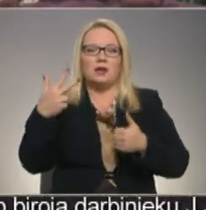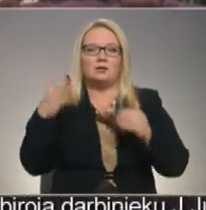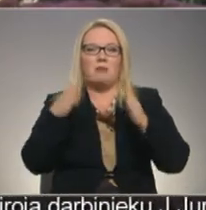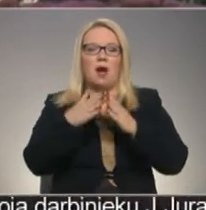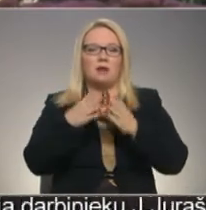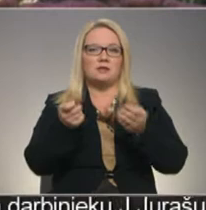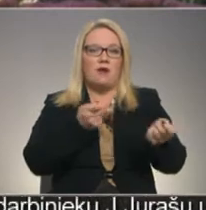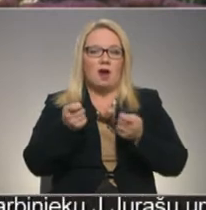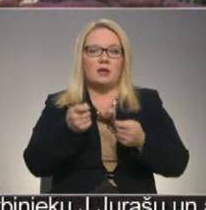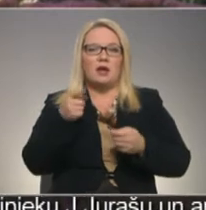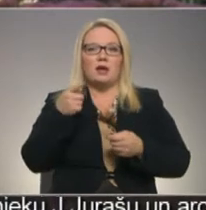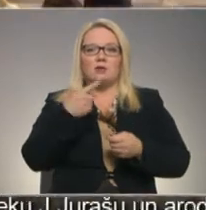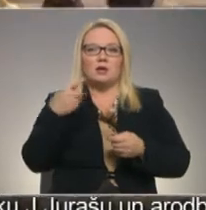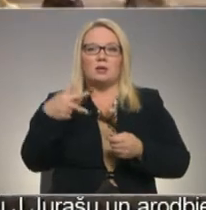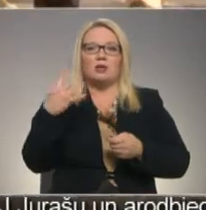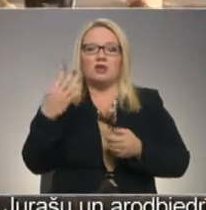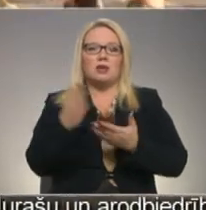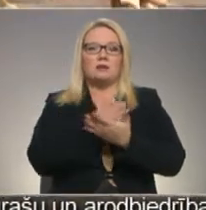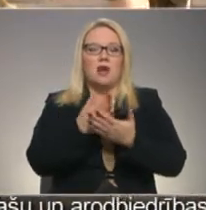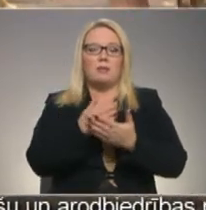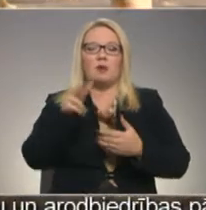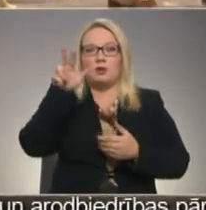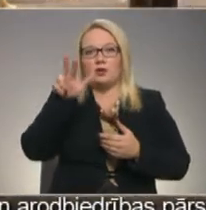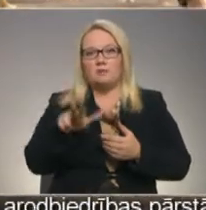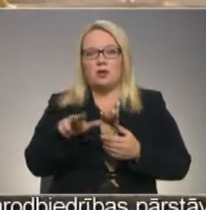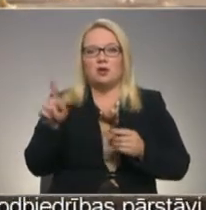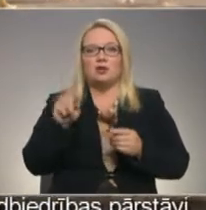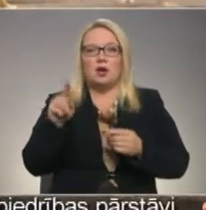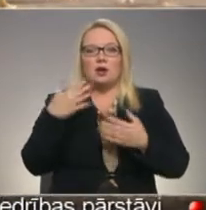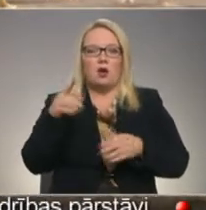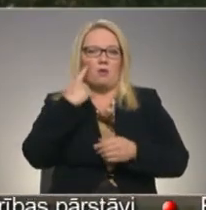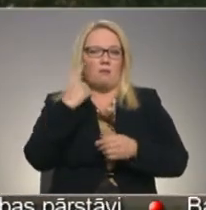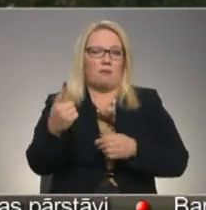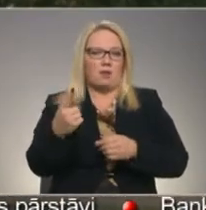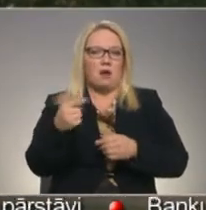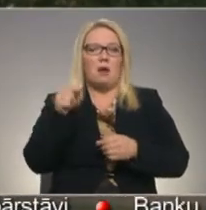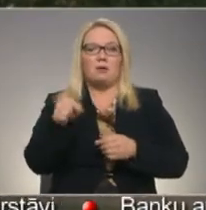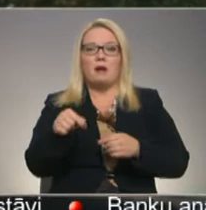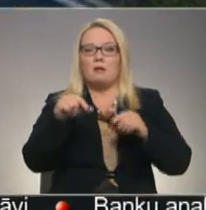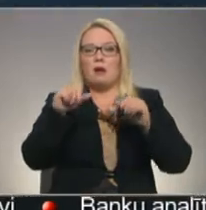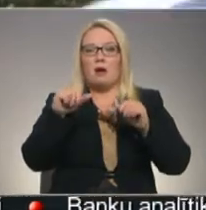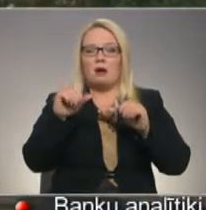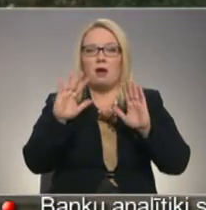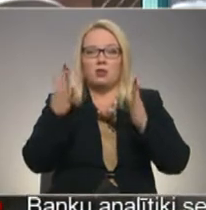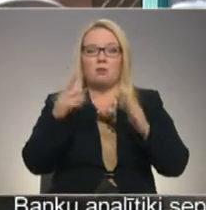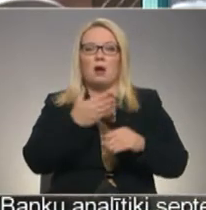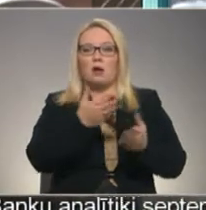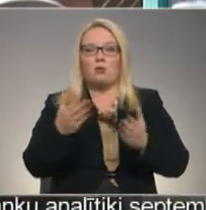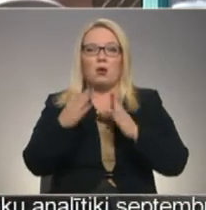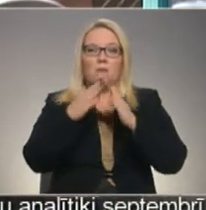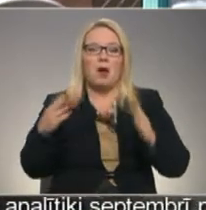34 jau šobrīd starpība trīs mēnešus ir uzskrītoša. Šādā gadījumā, ja kuram mājas